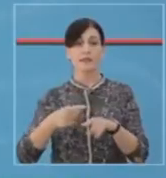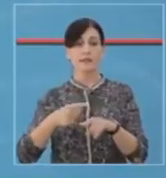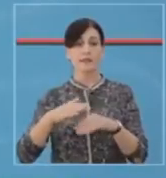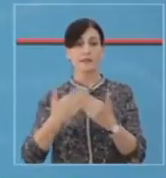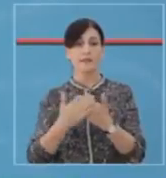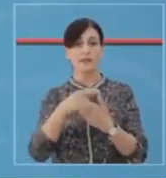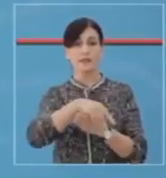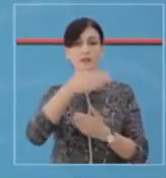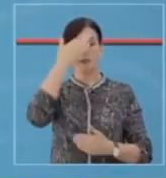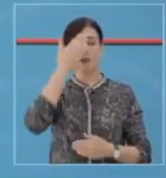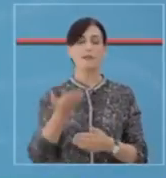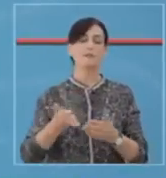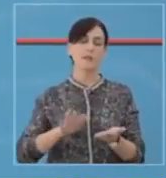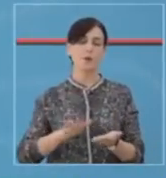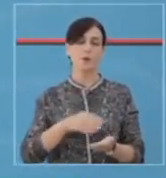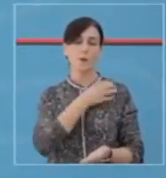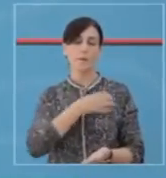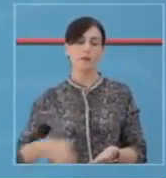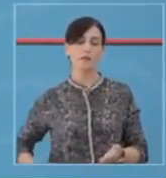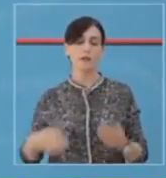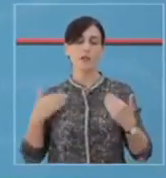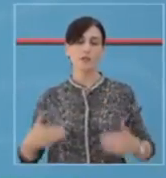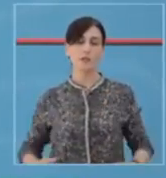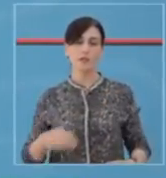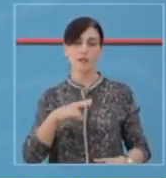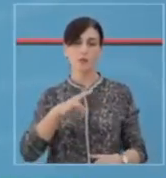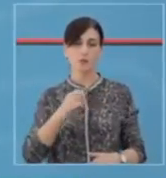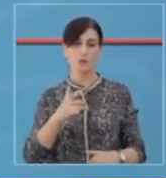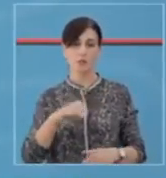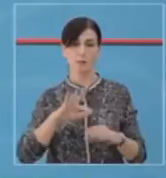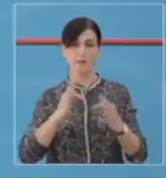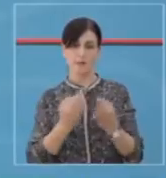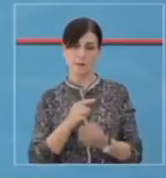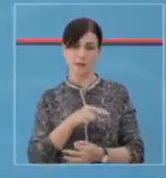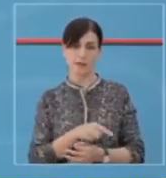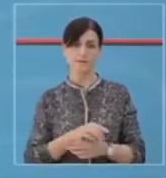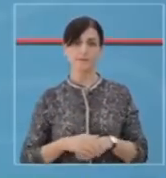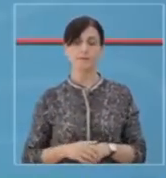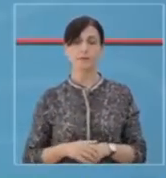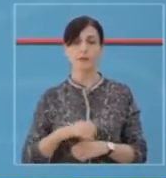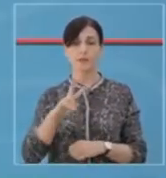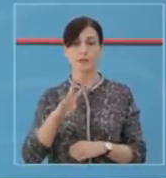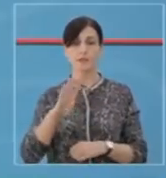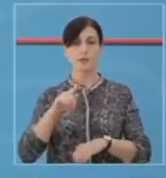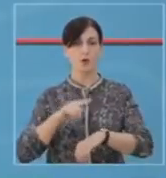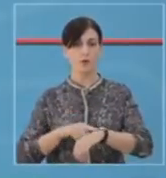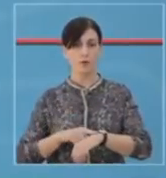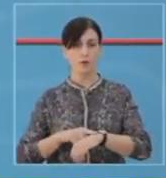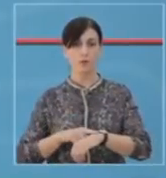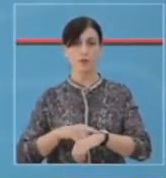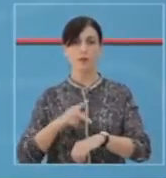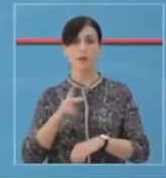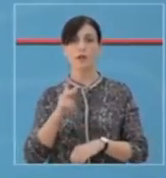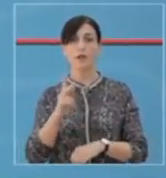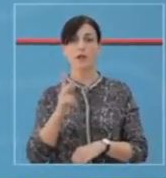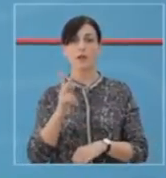a i ka ndruar jetë. Ministria e shënetsis i shprengë vushëllimet familjarve. Në 24 hërëve të fundit, ka rritje